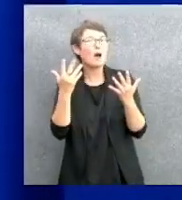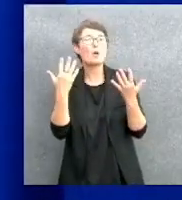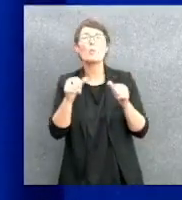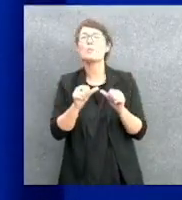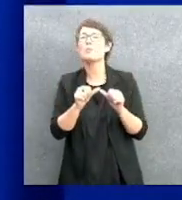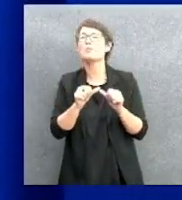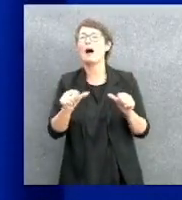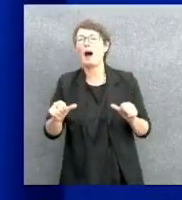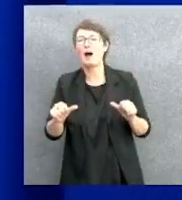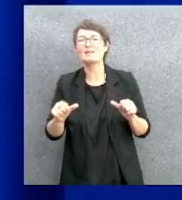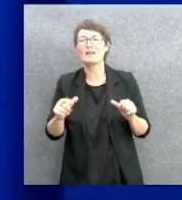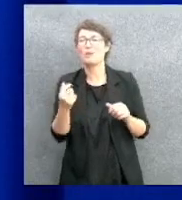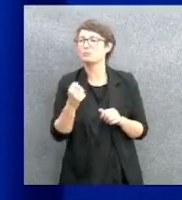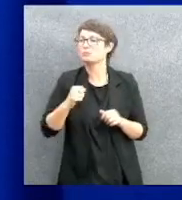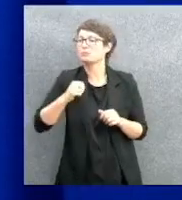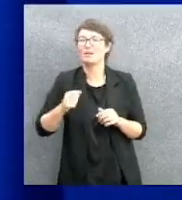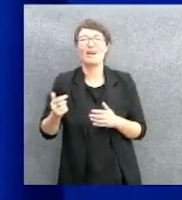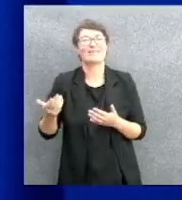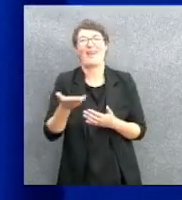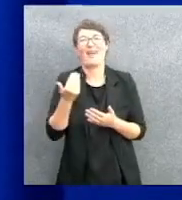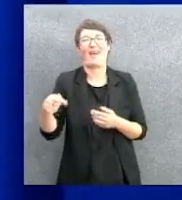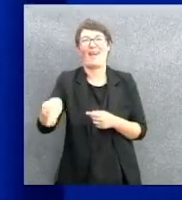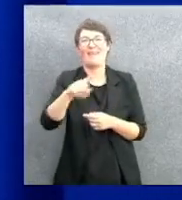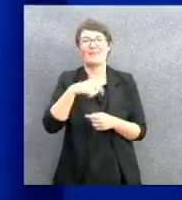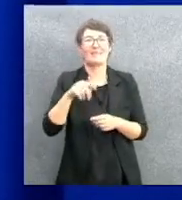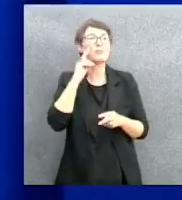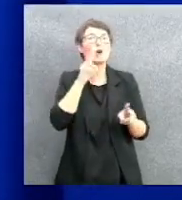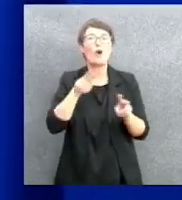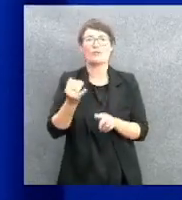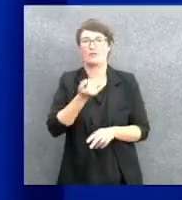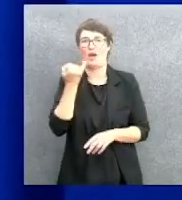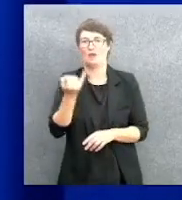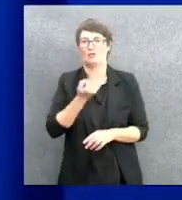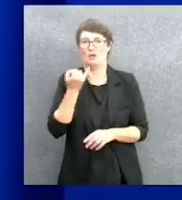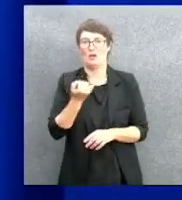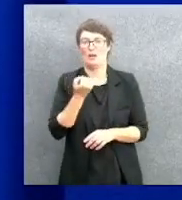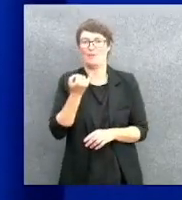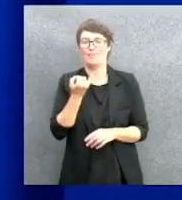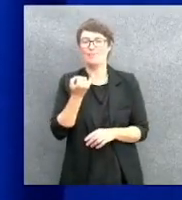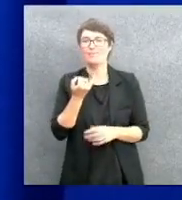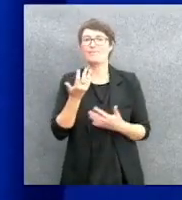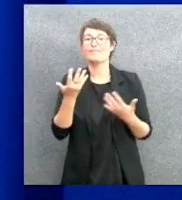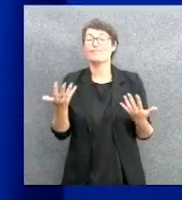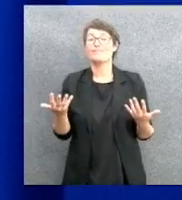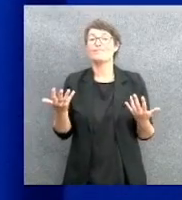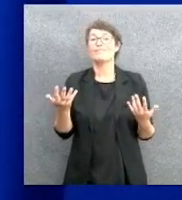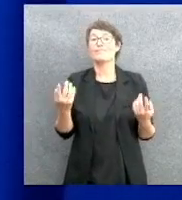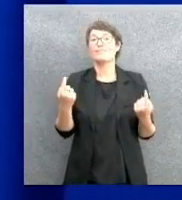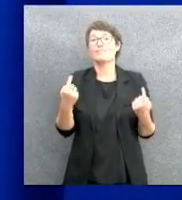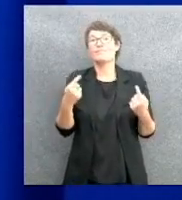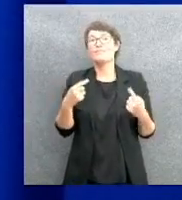è il primo strumento di vigilanza. E in questa prospettiva, vista la dipendenza